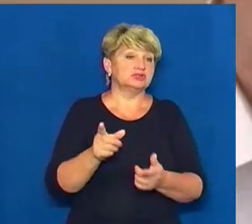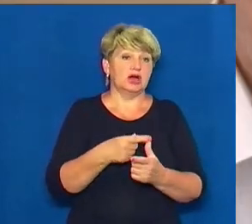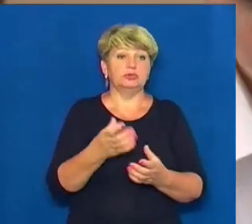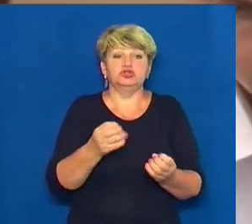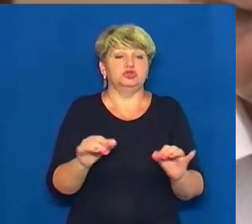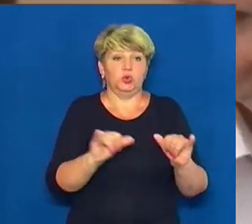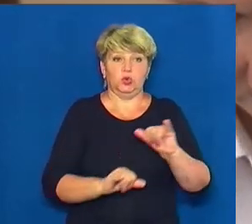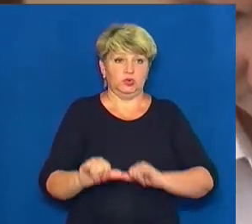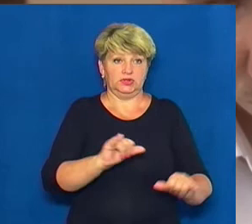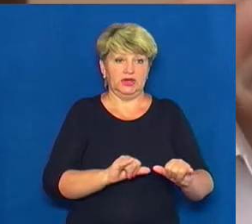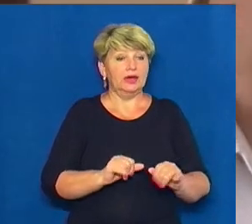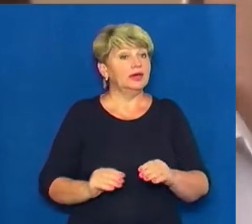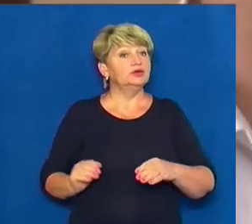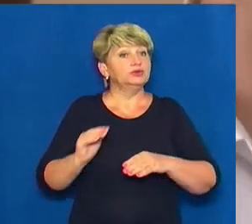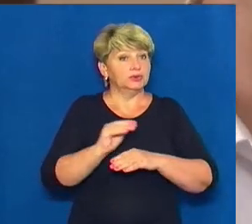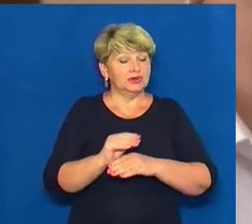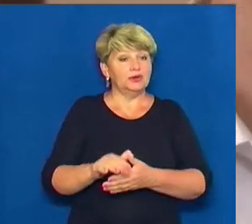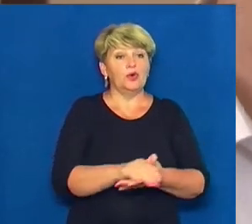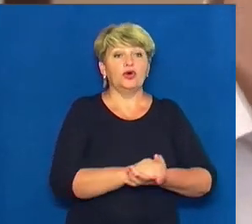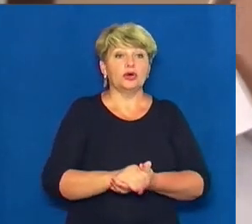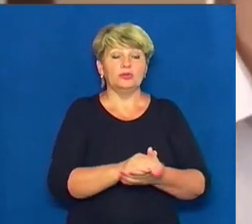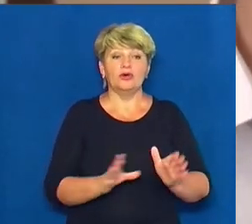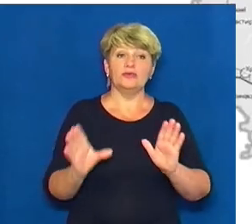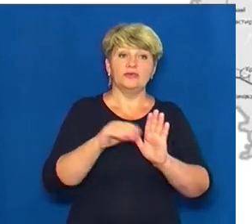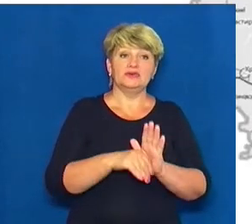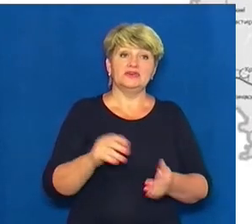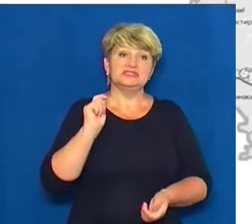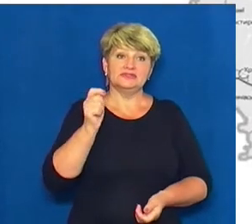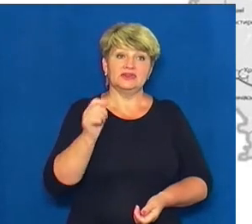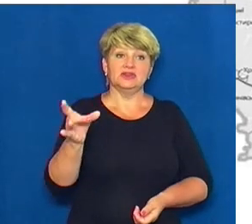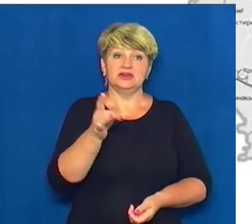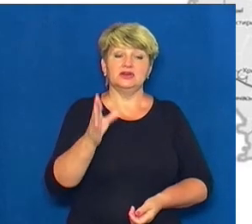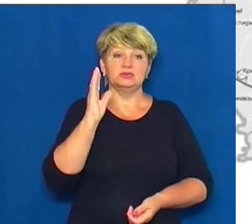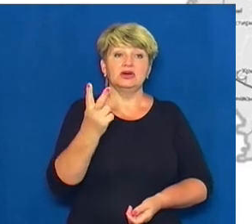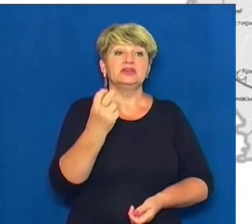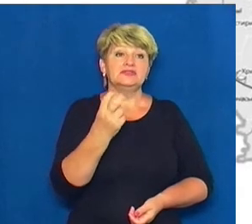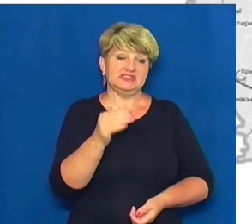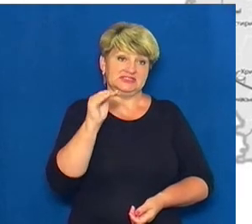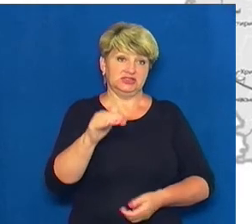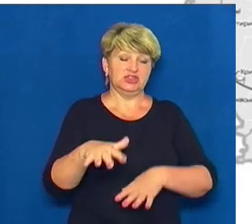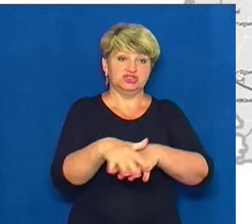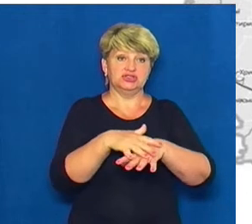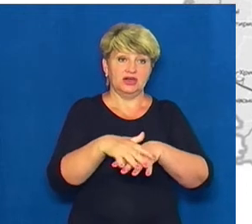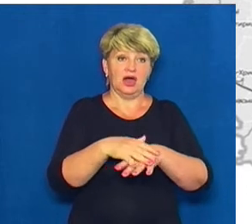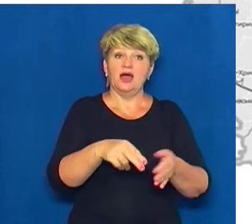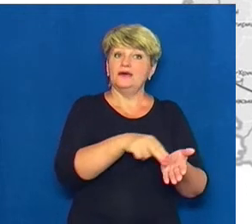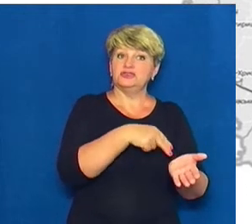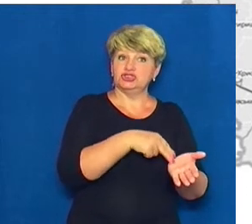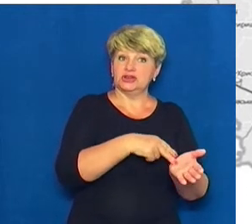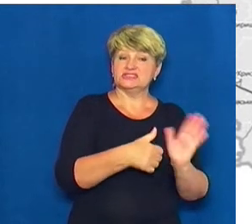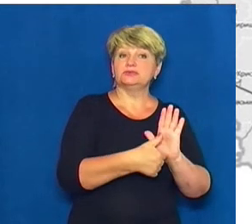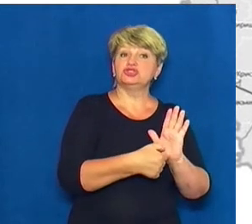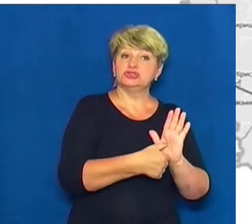Роман Карманік додає, громада увійде до Зенігородського району. У ньому буде 200 тисяч населення, а в Черкаському – 600.